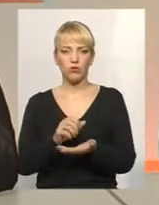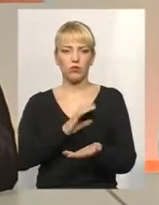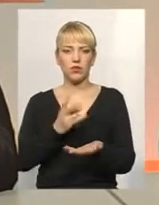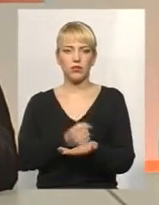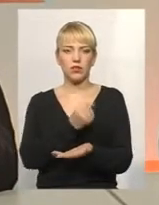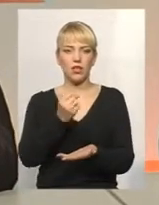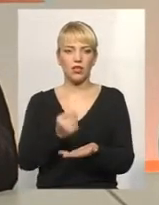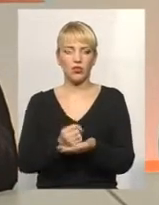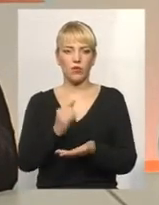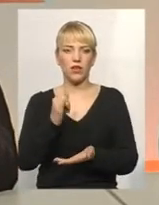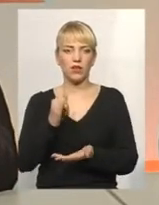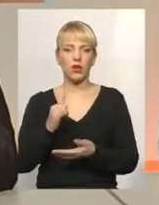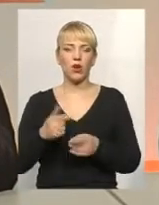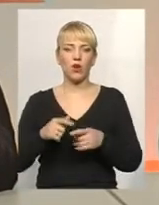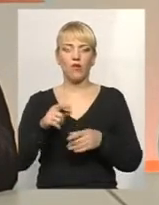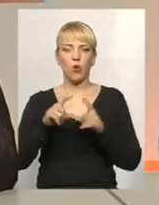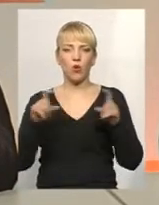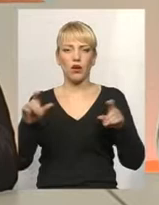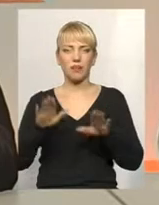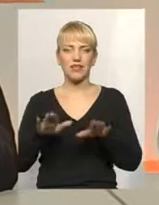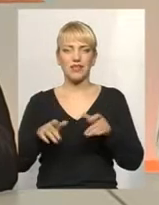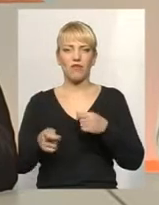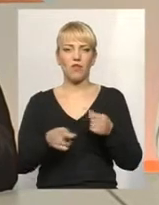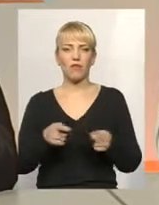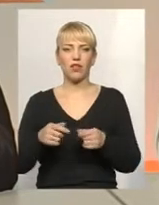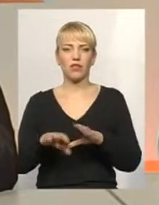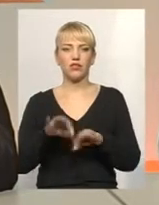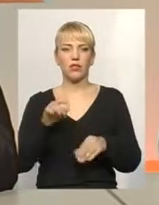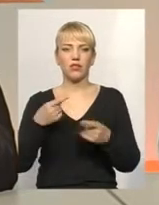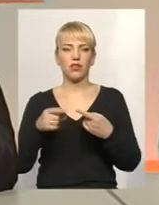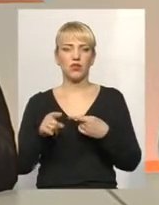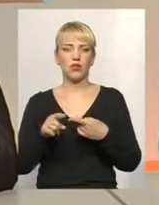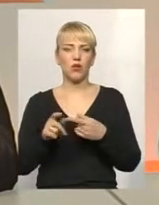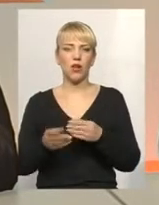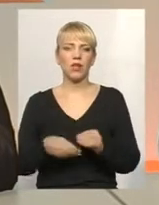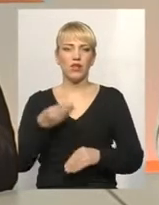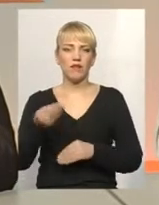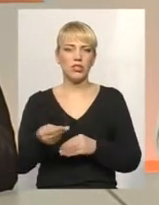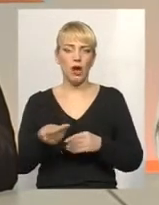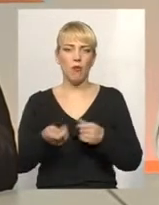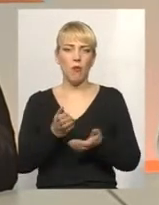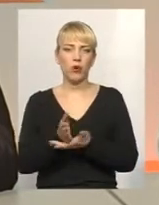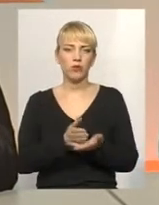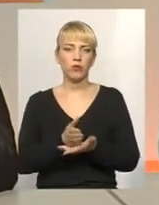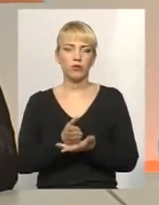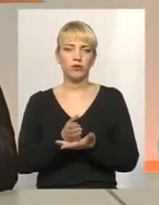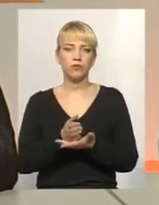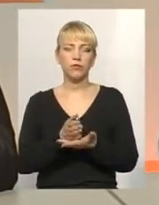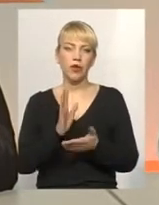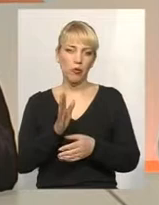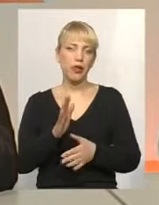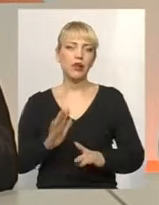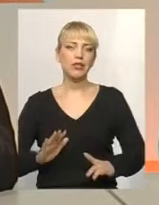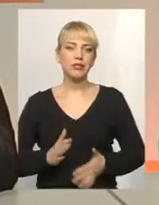місцевої влади, це сказано в законі, обрати іншого надавача послуги. Відповідно, буде стимул.